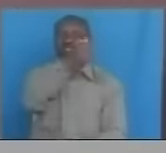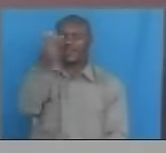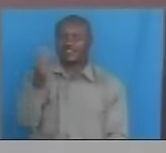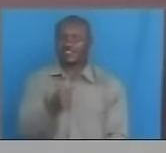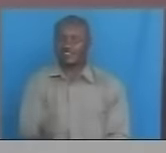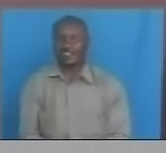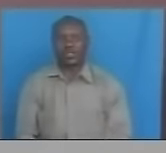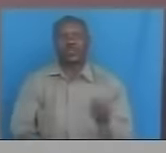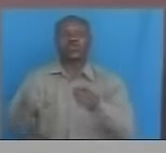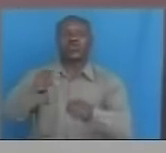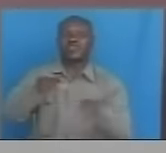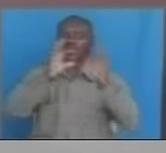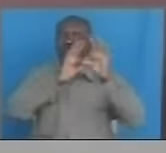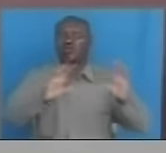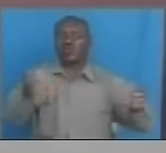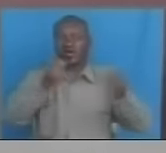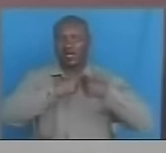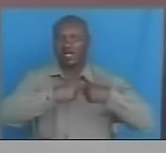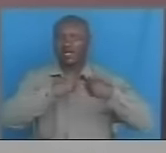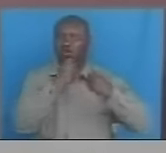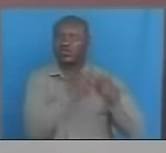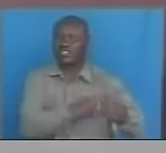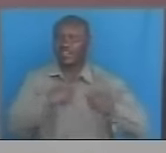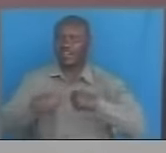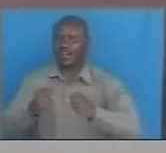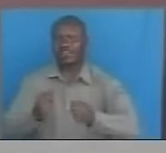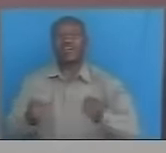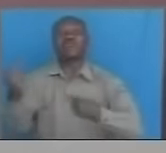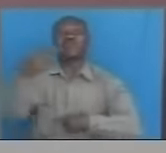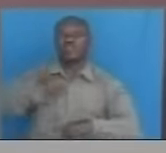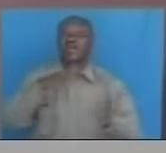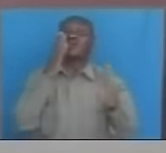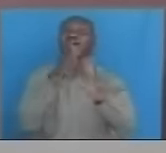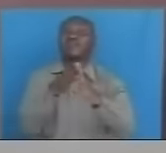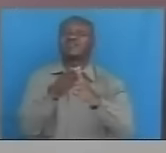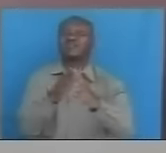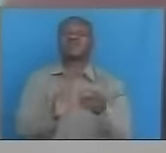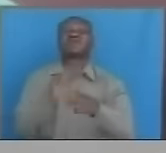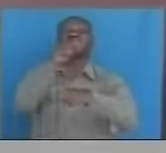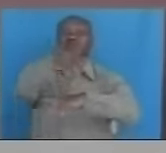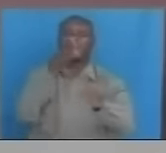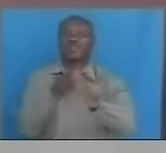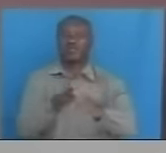Iri kuongeza ufanisi wa kiutendaji Iri waweza kupikia malengo na hata kuyavuka